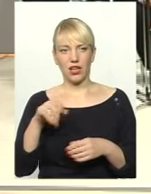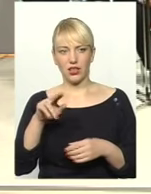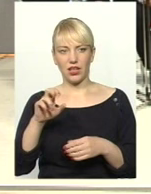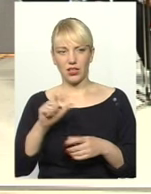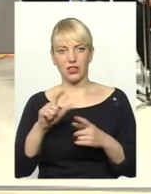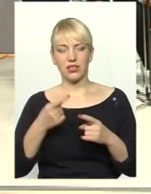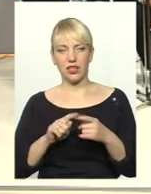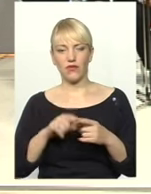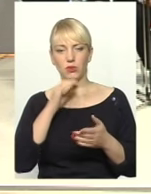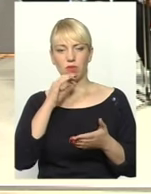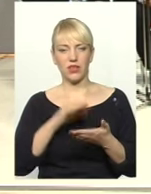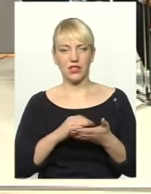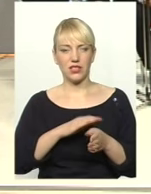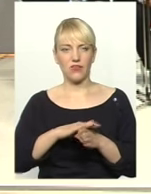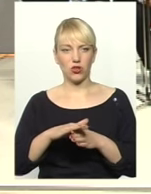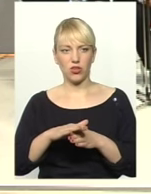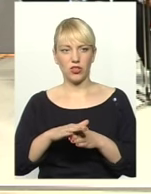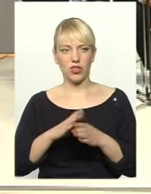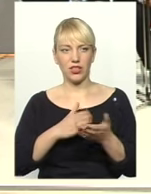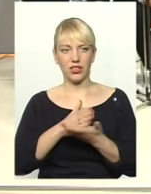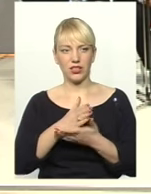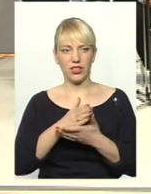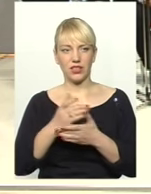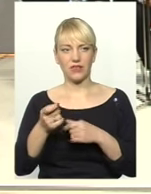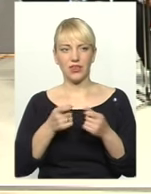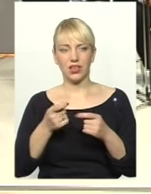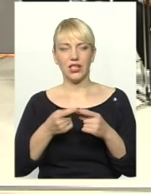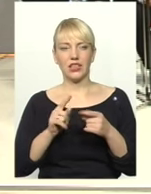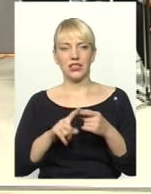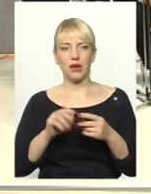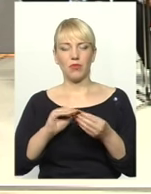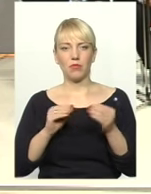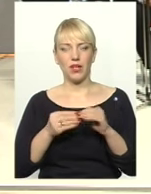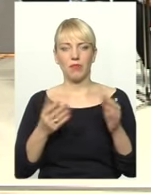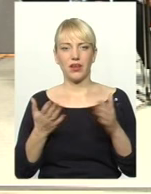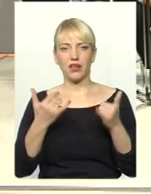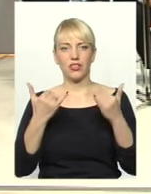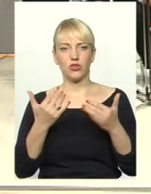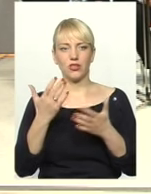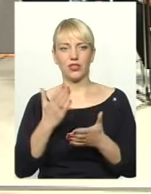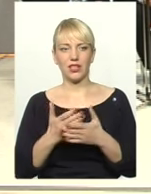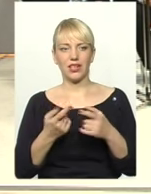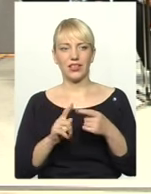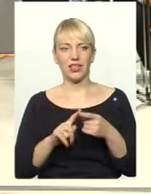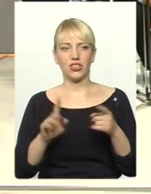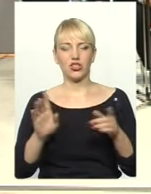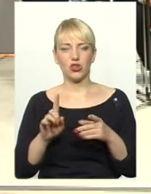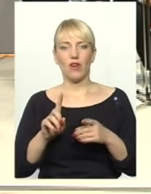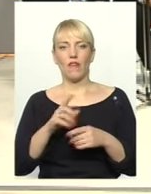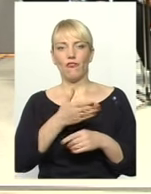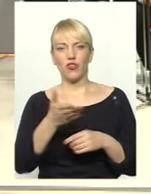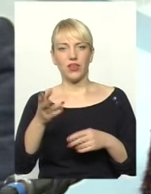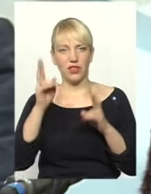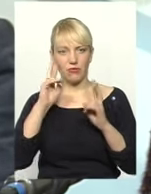відповідальність виконавчої ілки влади на рівні області. Це проблема, яка на сьогодні є. І те, що вони не вміють